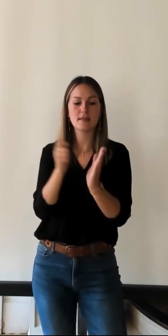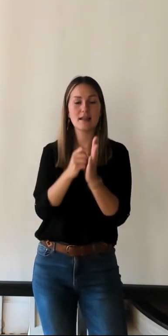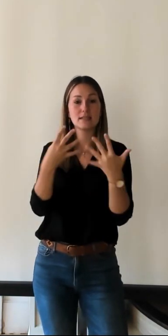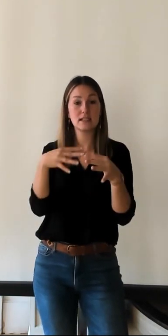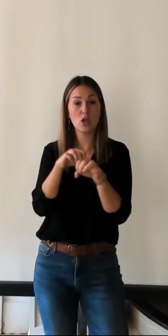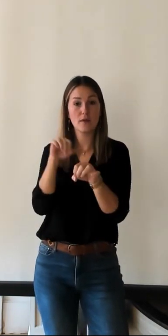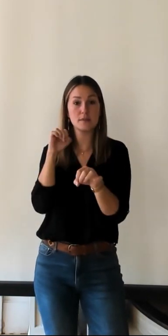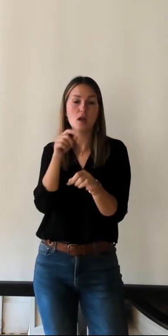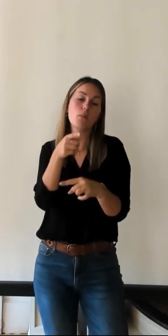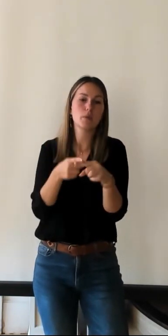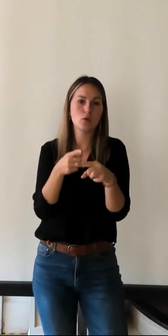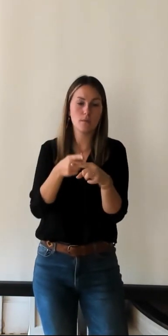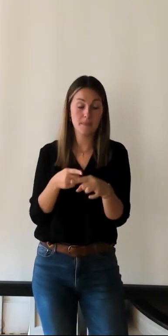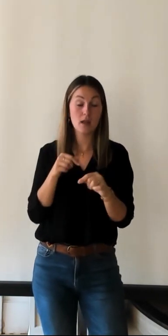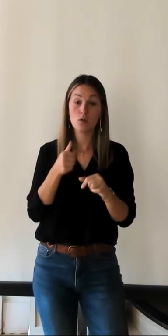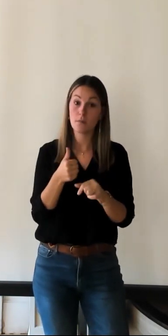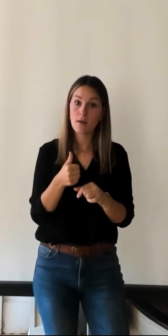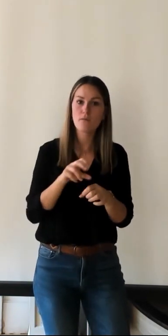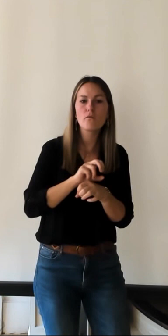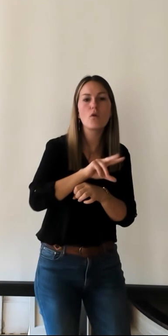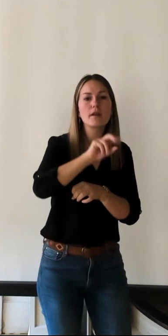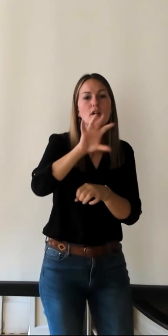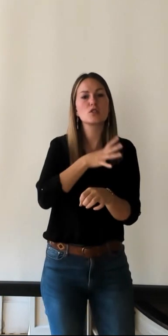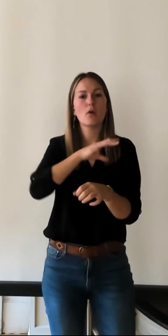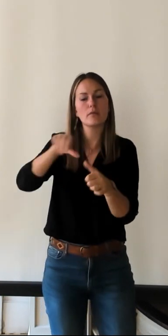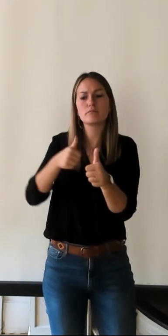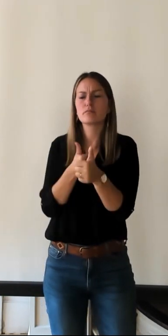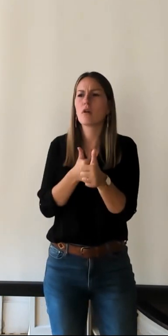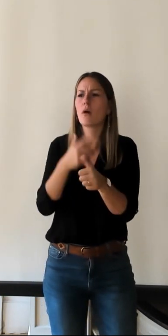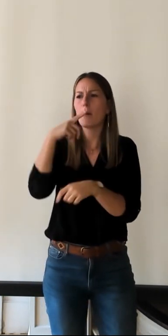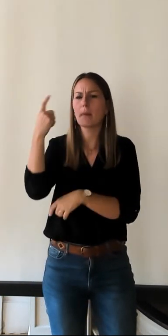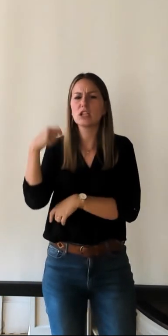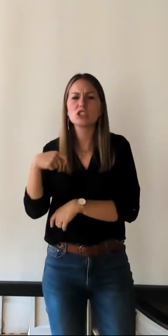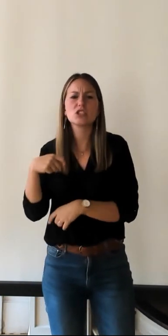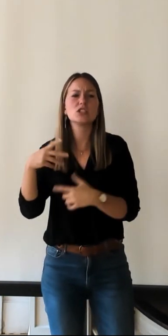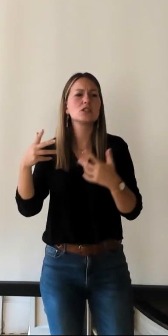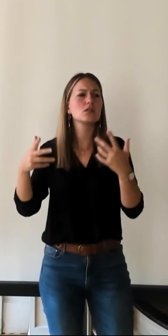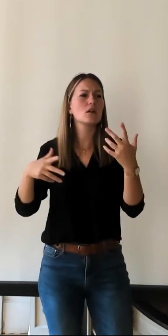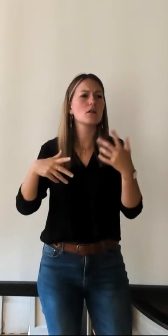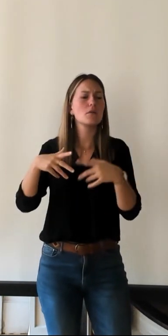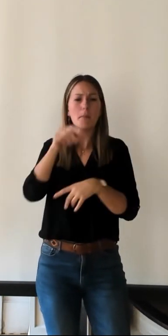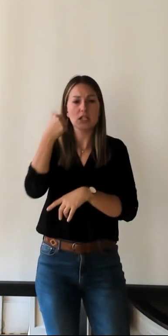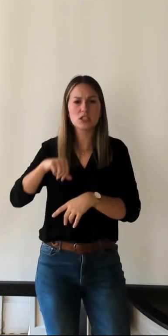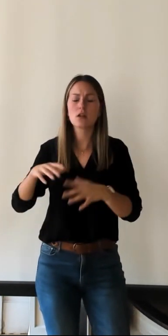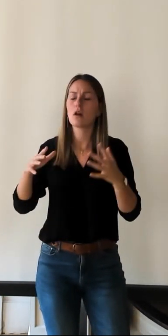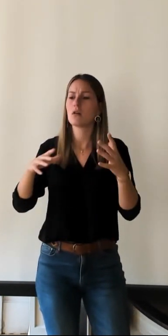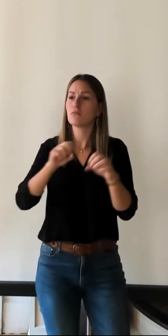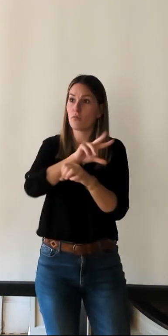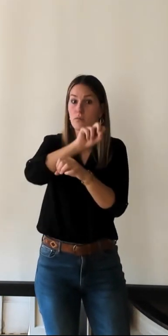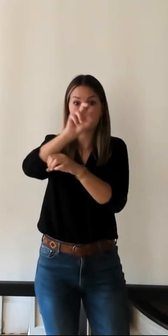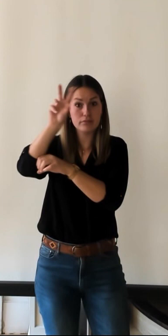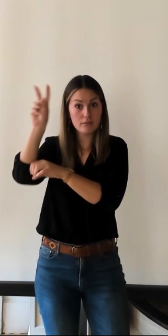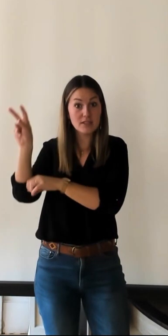va faire un voyage avec son précepteur en Belgique et en fait il lui fait